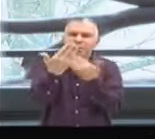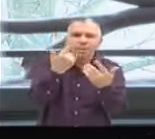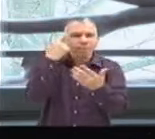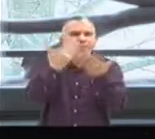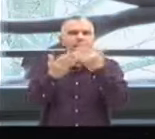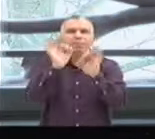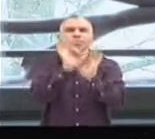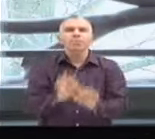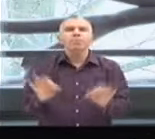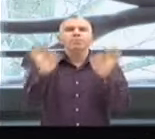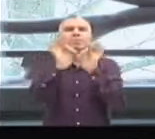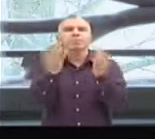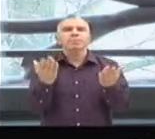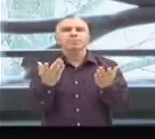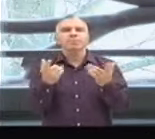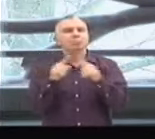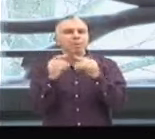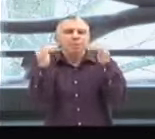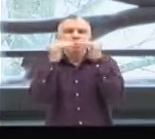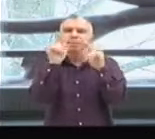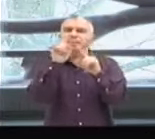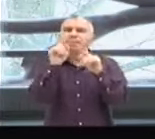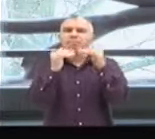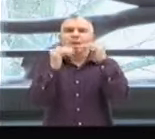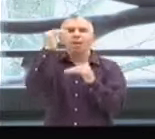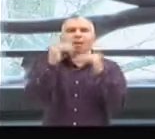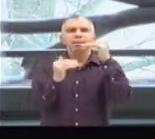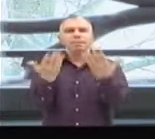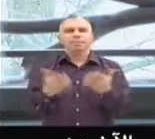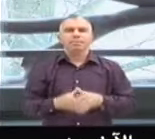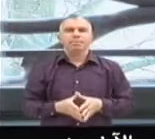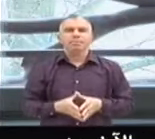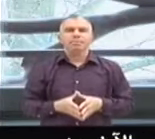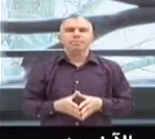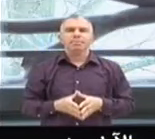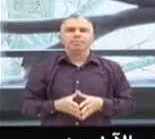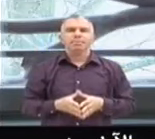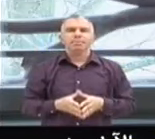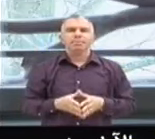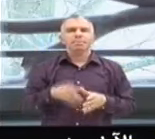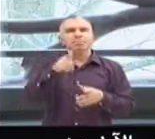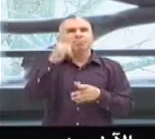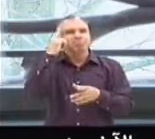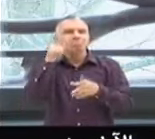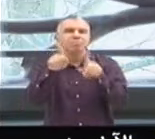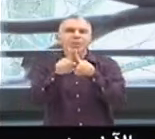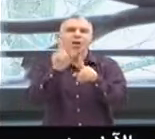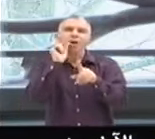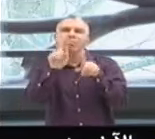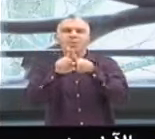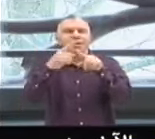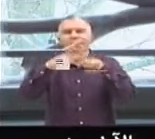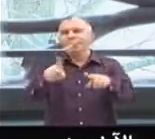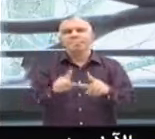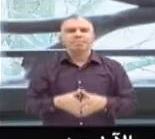Donc pour moi, oui, c'est exactement la même chose, c'est le même procédé, en pensant qu'il y a une forme de supériorité chez les uns